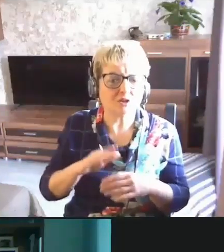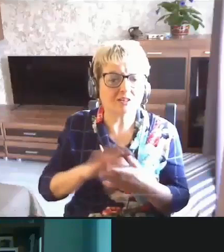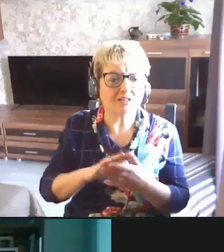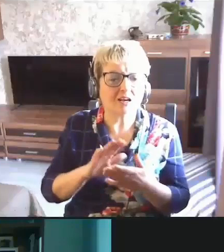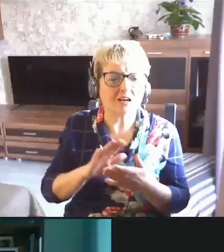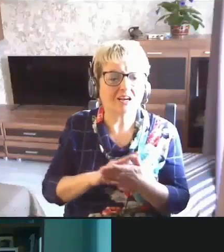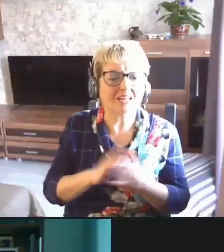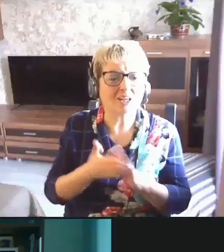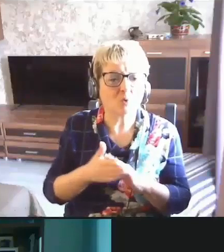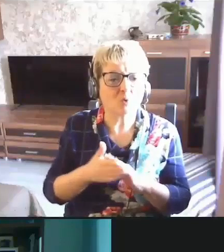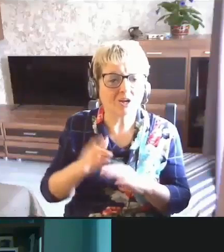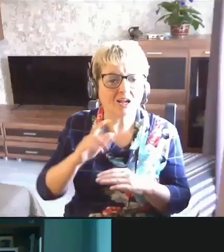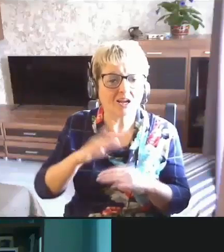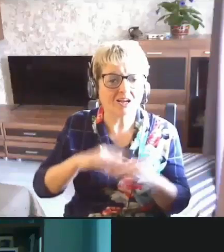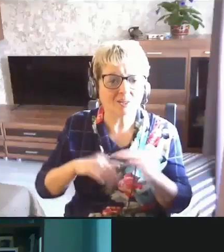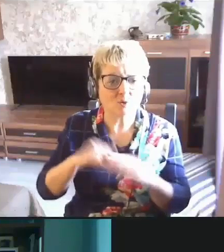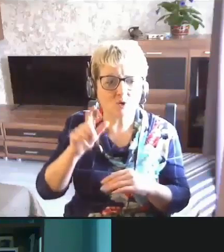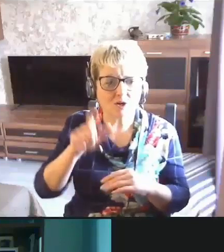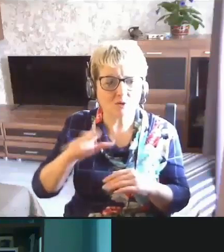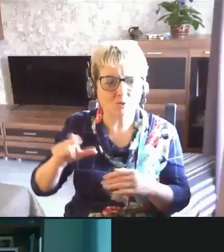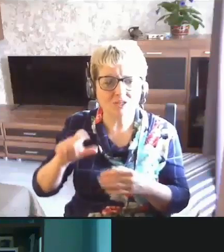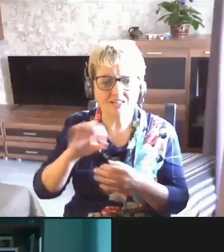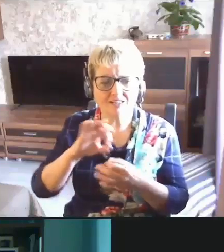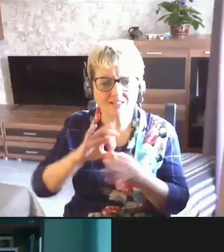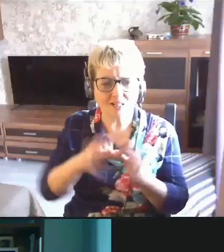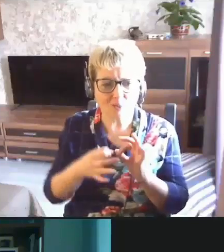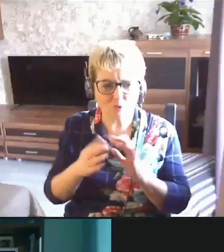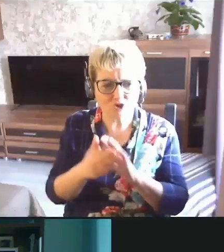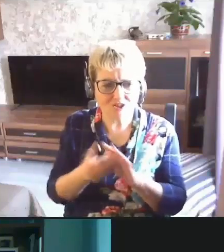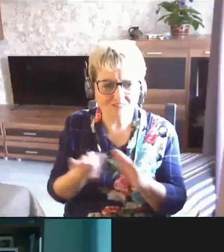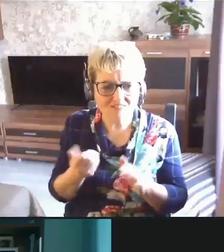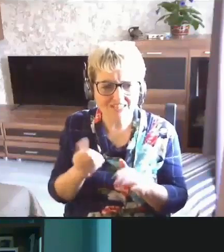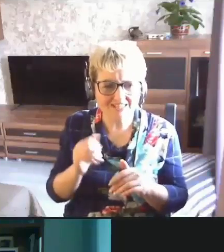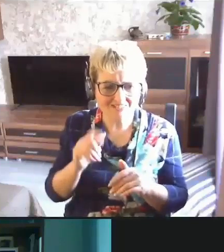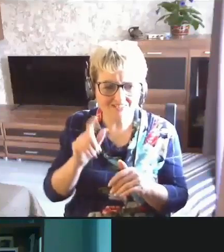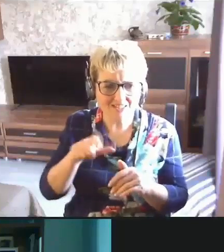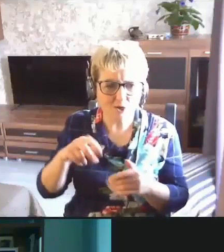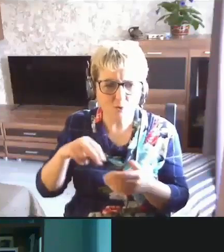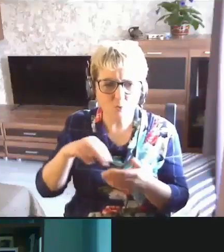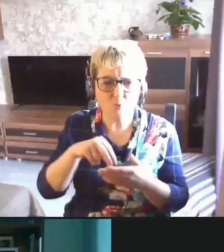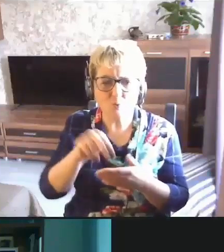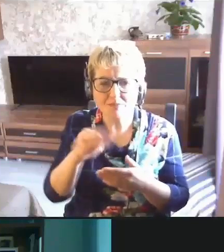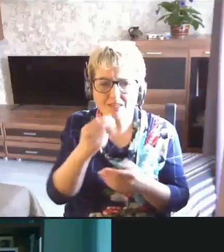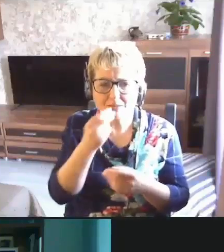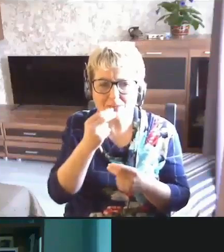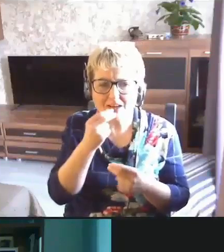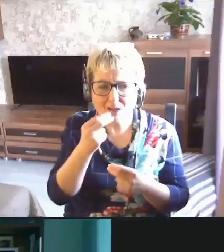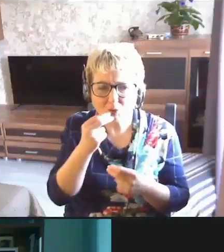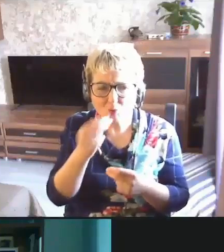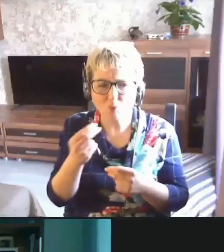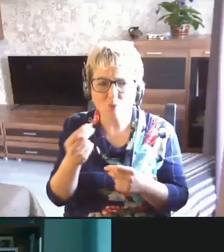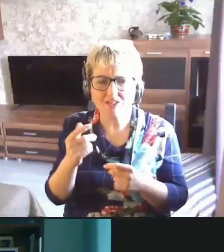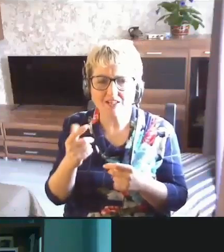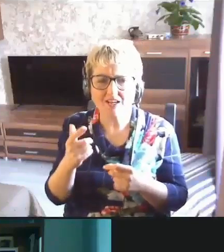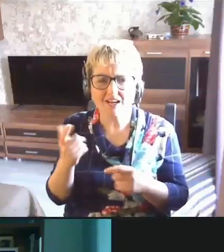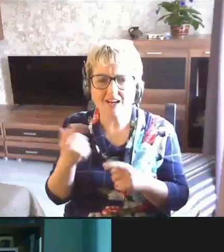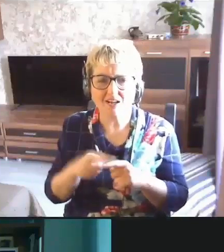очень сложно вызвать, купить продукты,